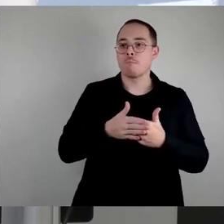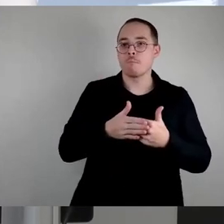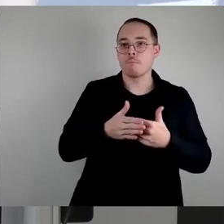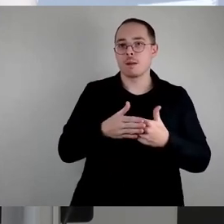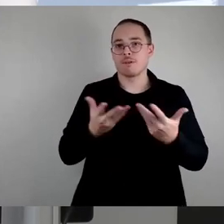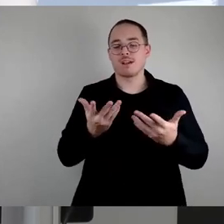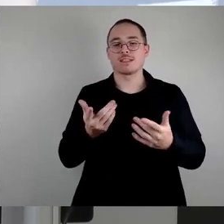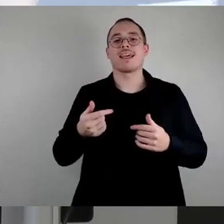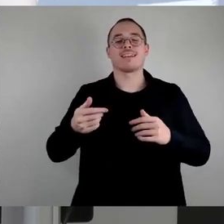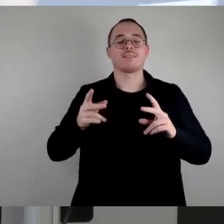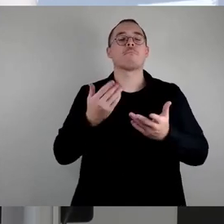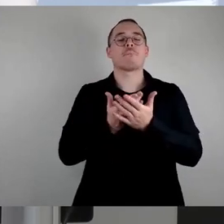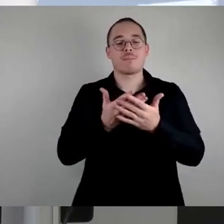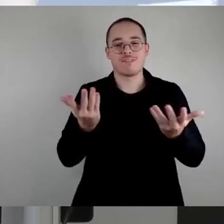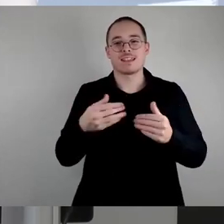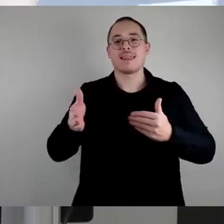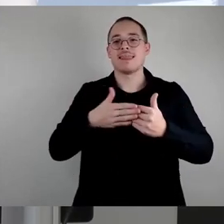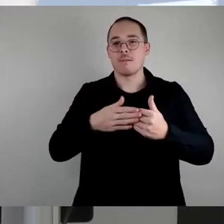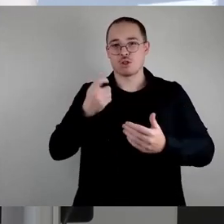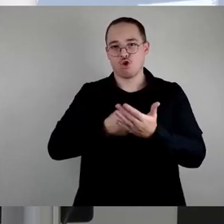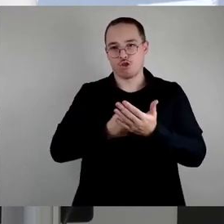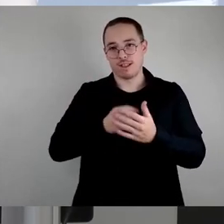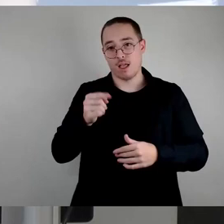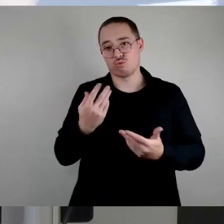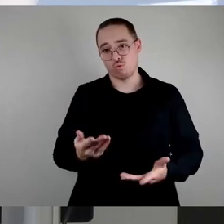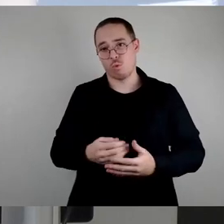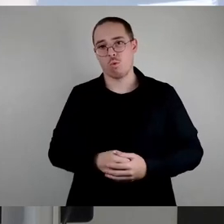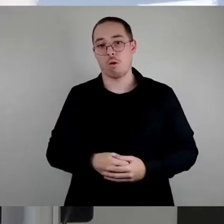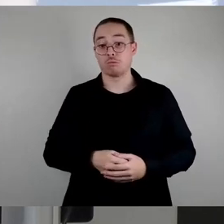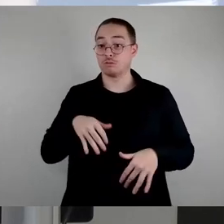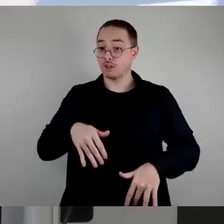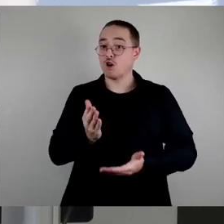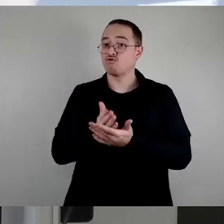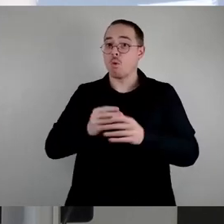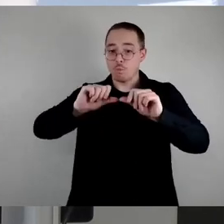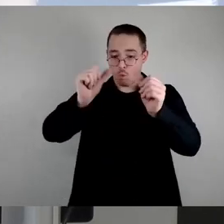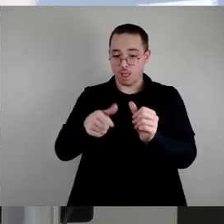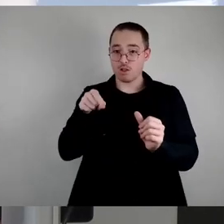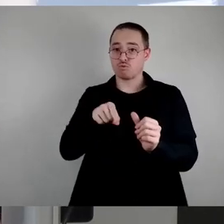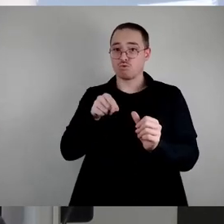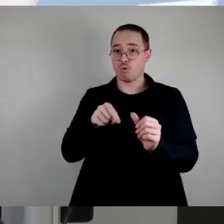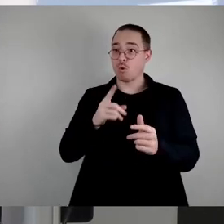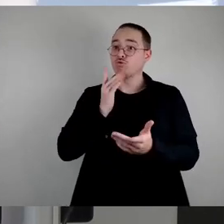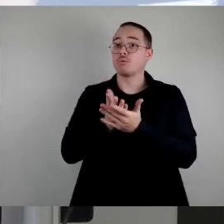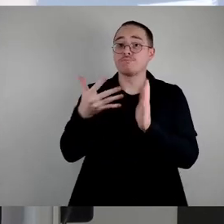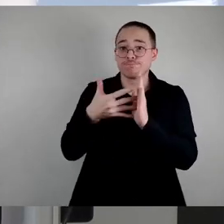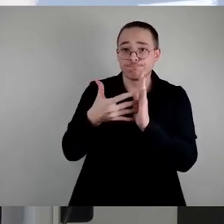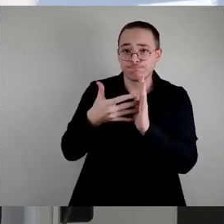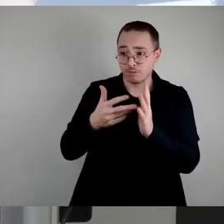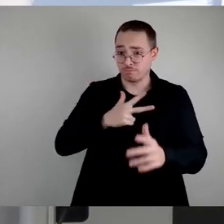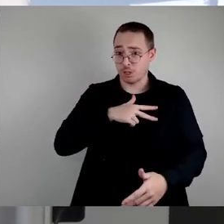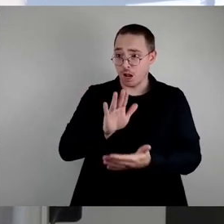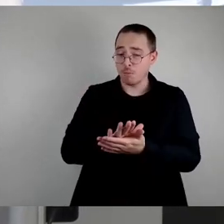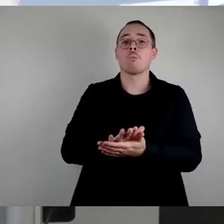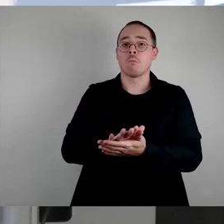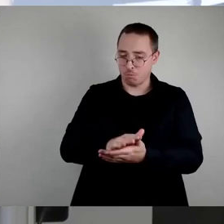erprobte Modelle. Und ich finde, wir können hier für Dresden auf diese erprobten Modelle zum Beispiel auch aus Berlin